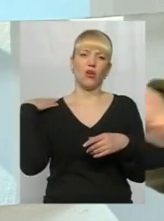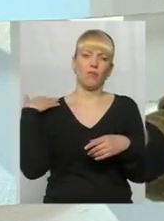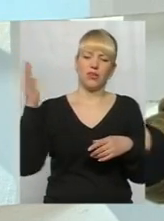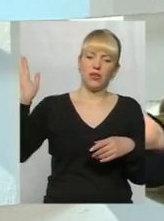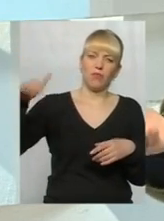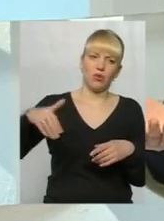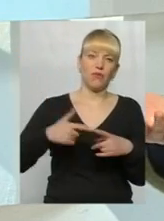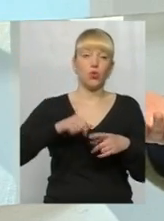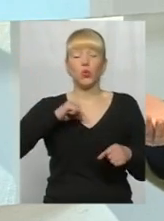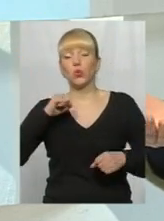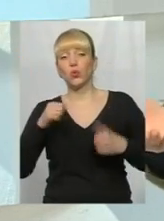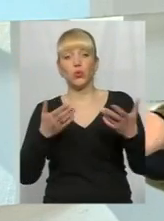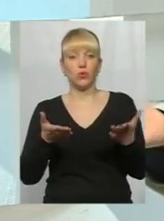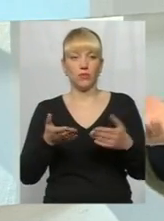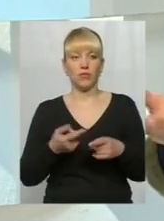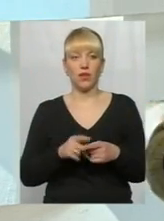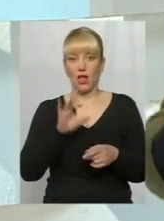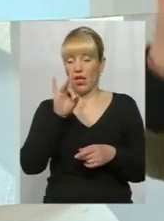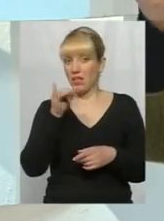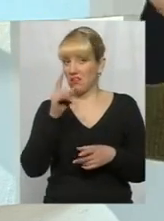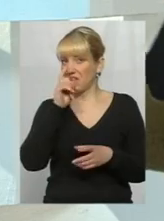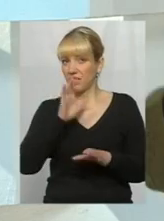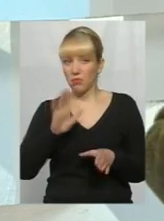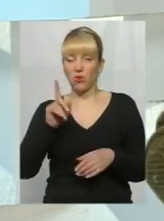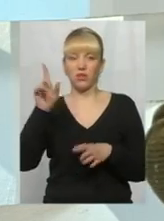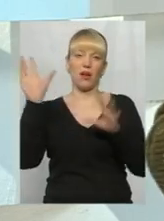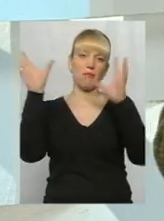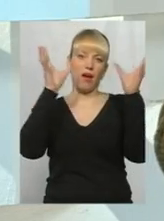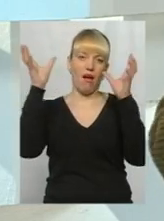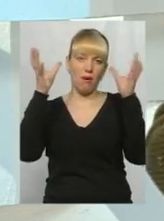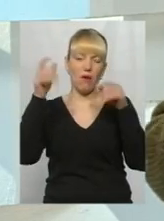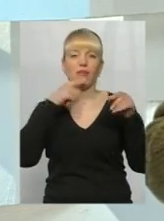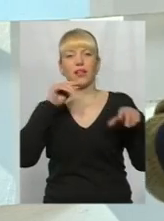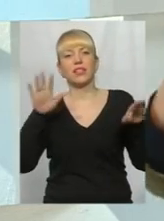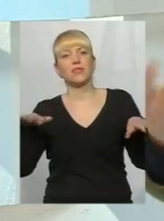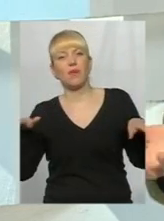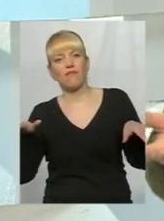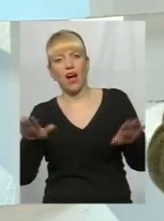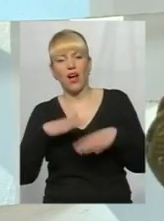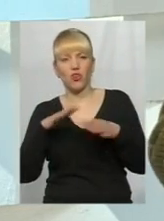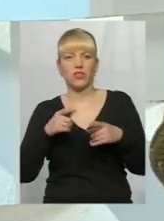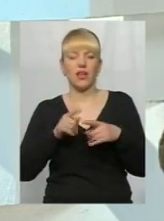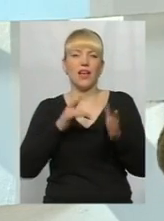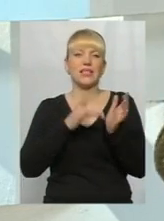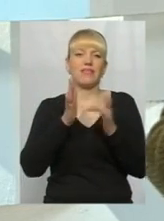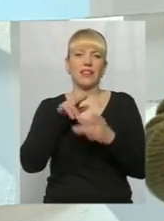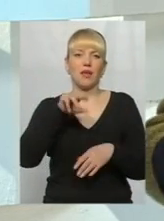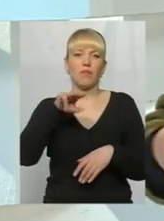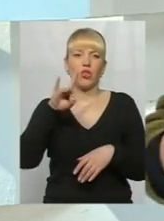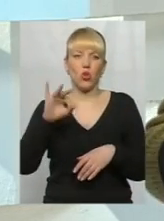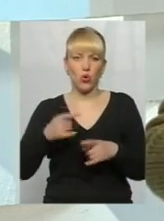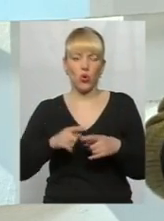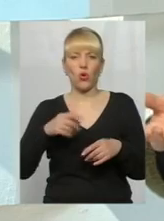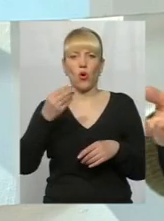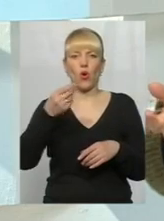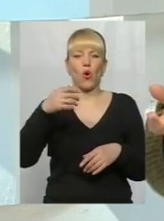ну, друг другом. Прийшов в рай, теж непогано, то там хмарки літають, і пташки співають, і Святий Петро там ключами